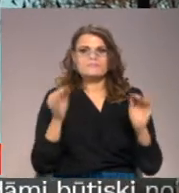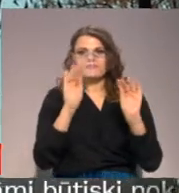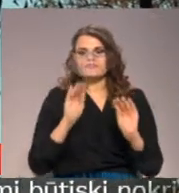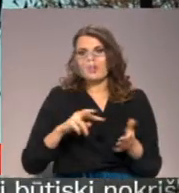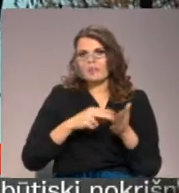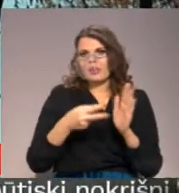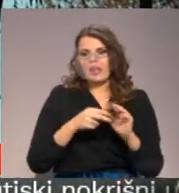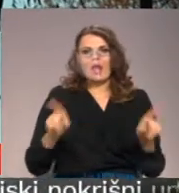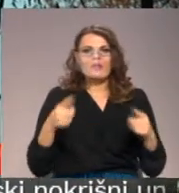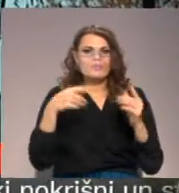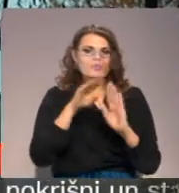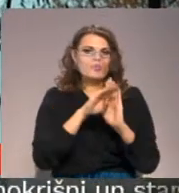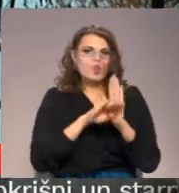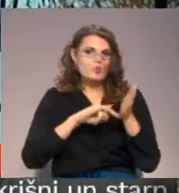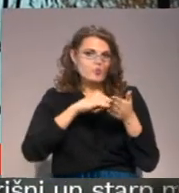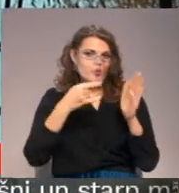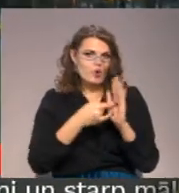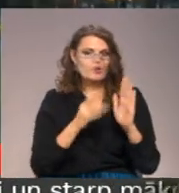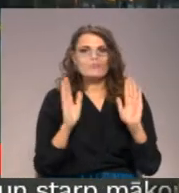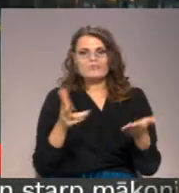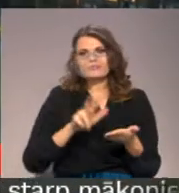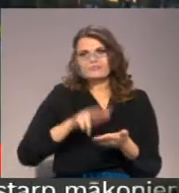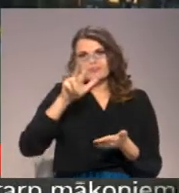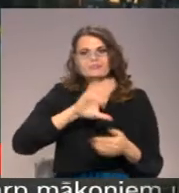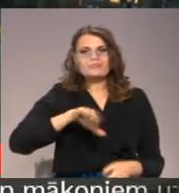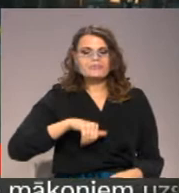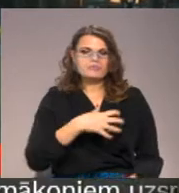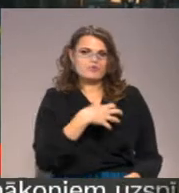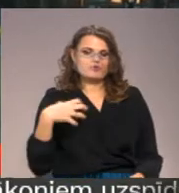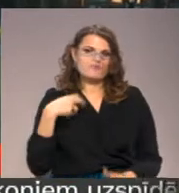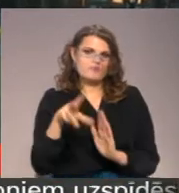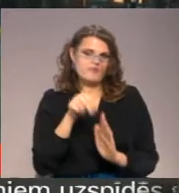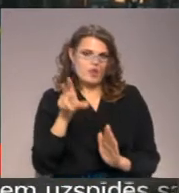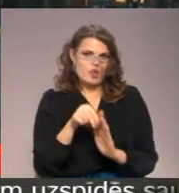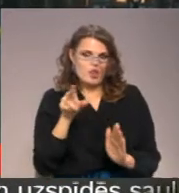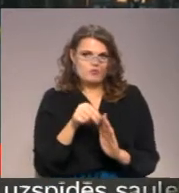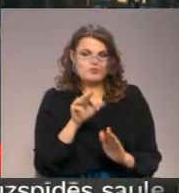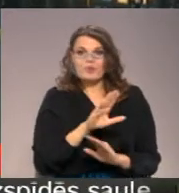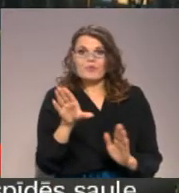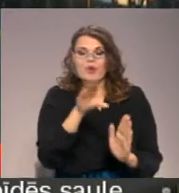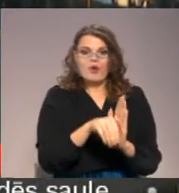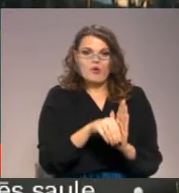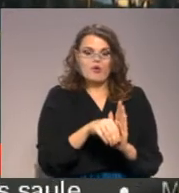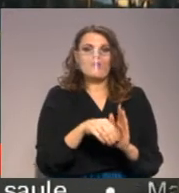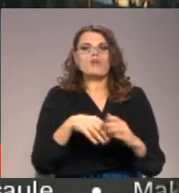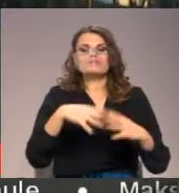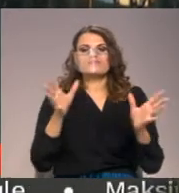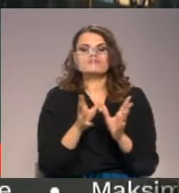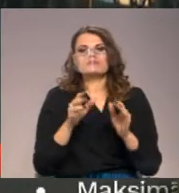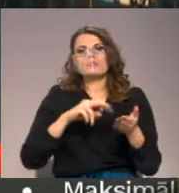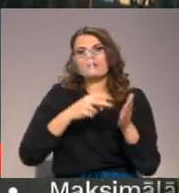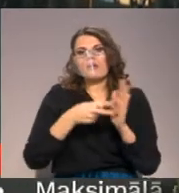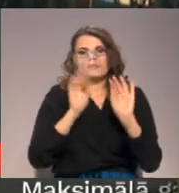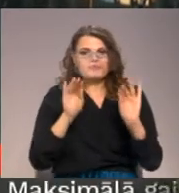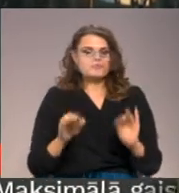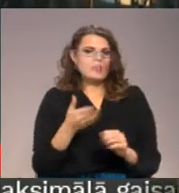plāni ir attīstības programma projekti, kas tiks apstiprināti pēc pašaudību vēlēšanā. Neiekļaušanās apvienuto plānu izstrādē